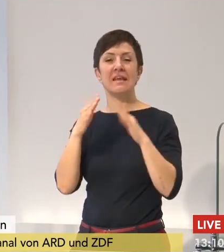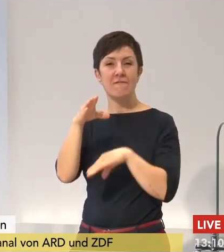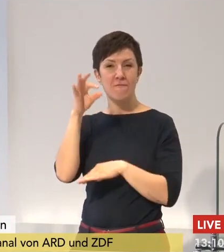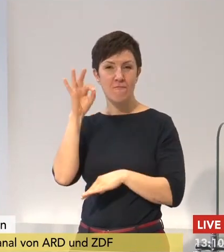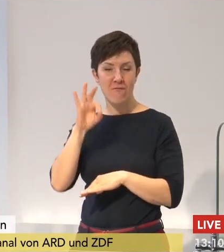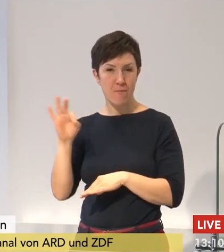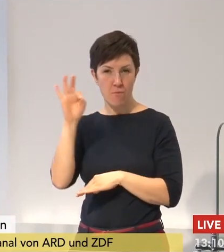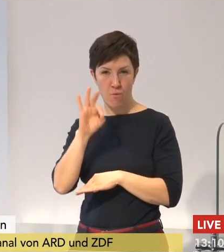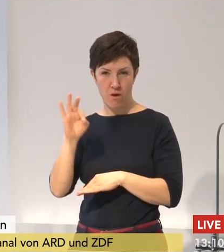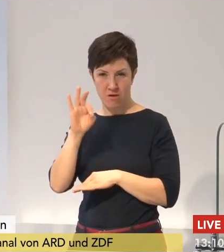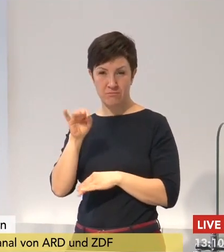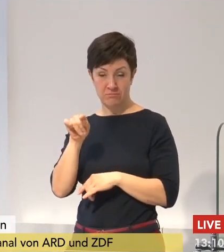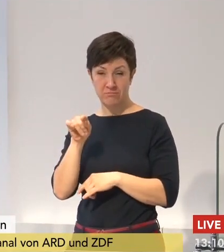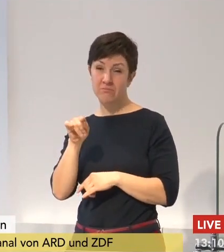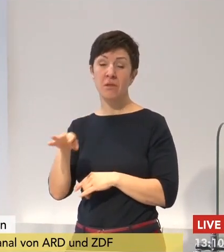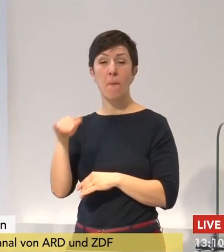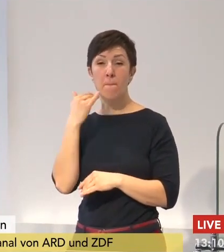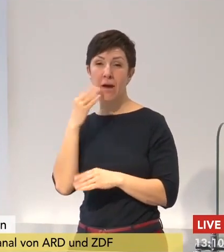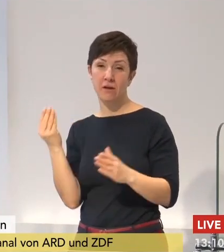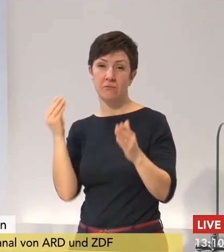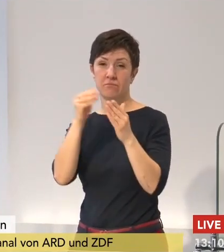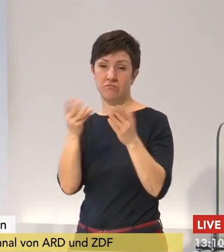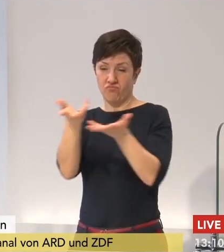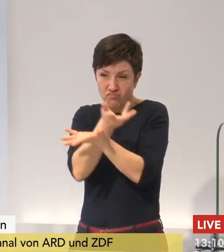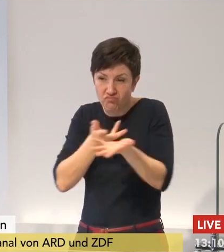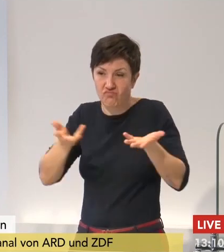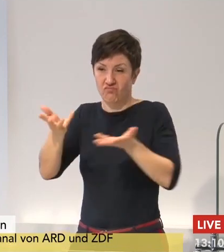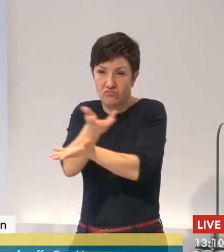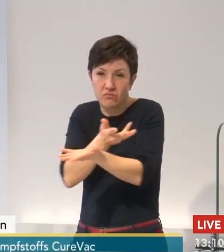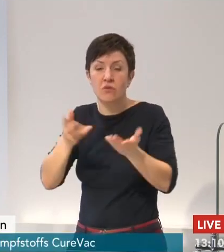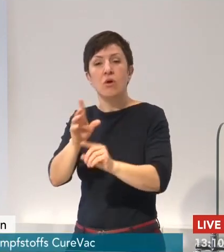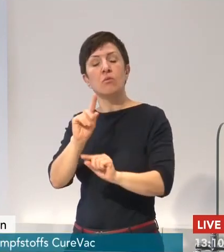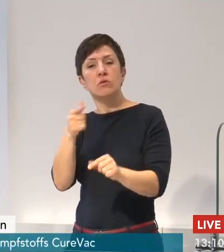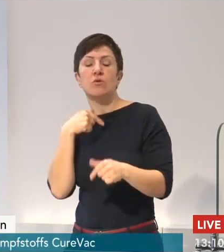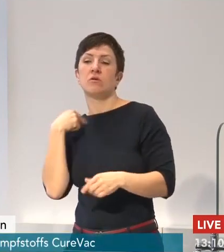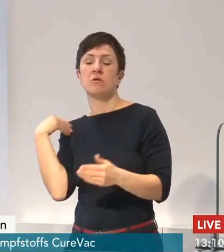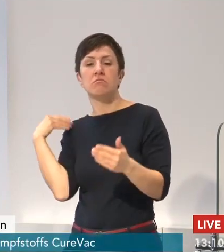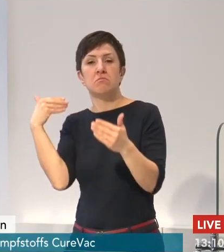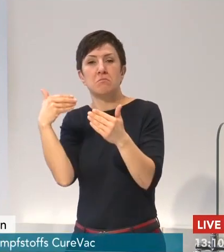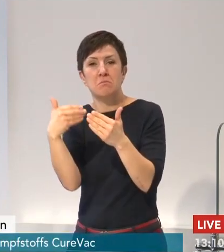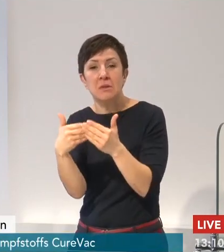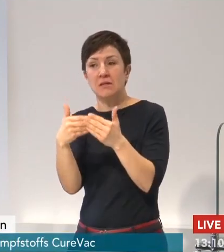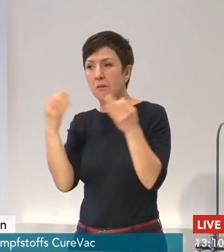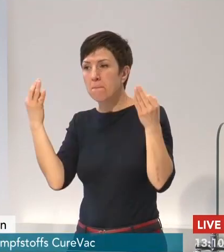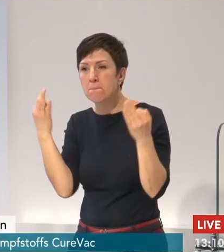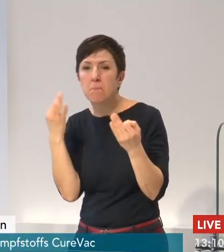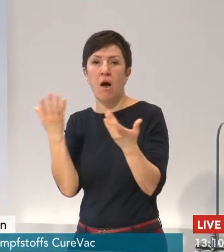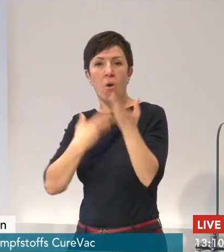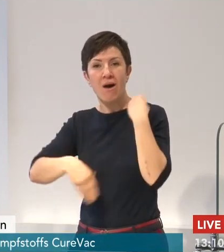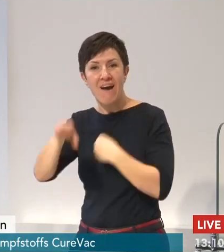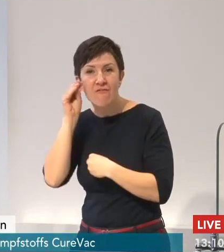belastbare Aussagen, damit wir auch einfach eine Grundlage haben, die weitere Entwicklung einschätzen zu können.